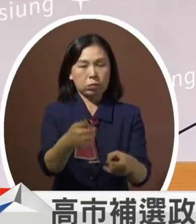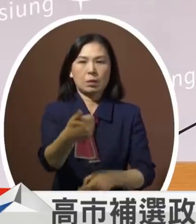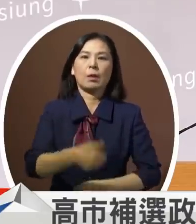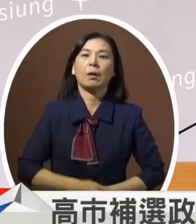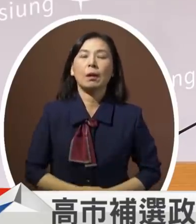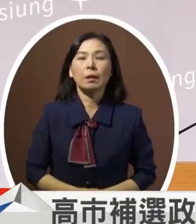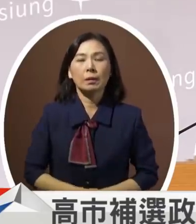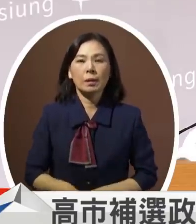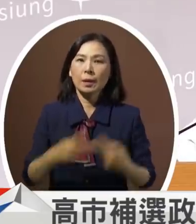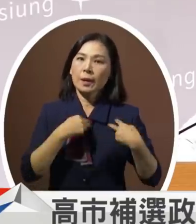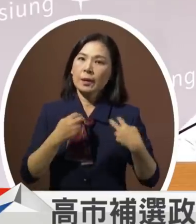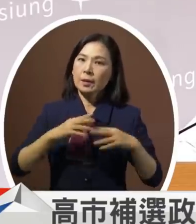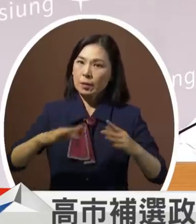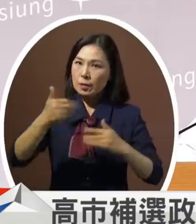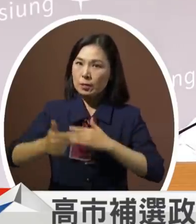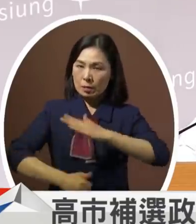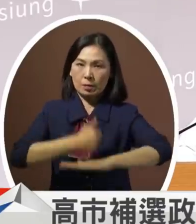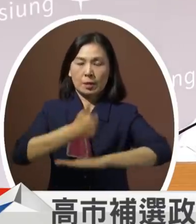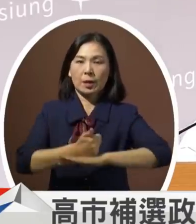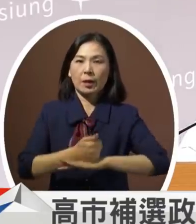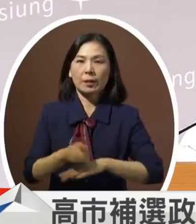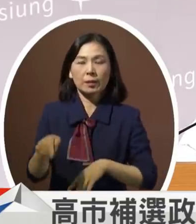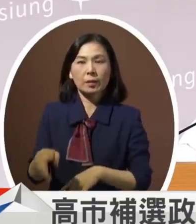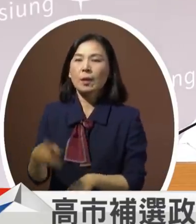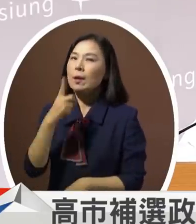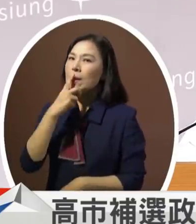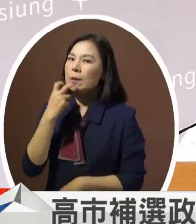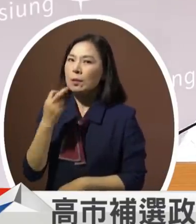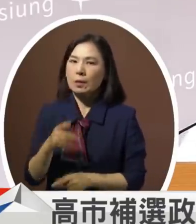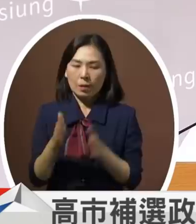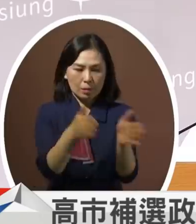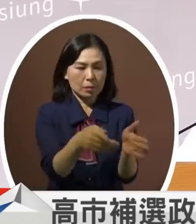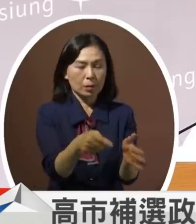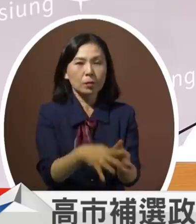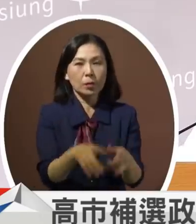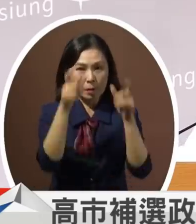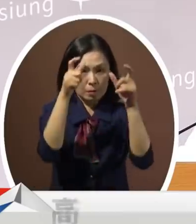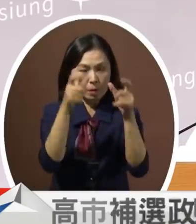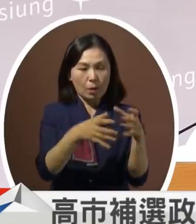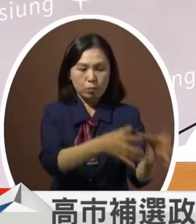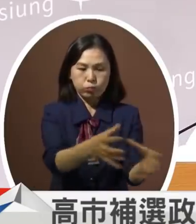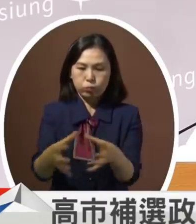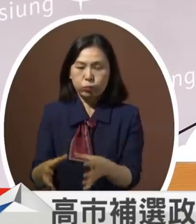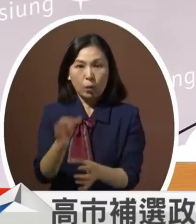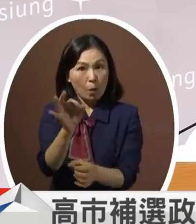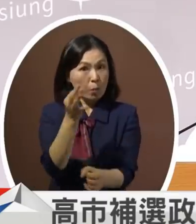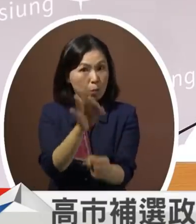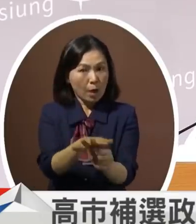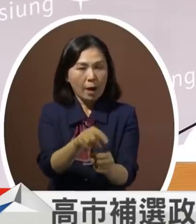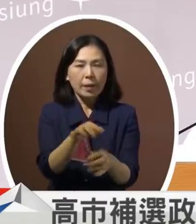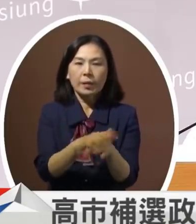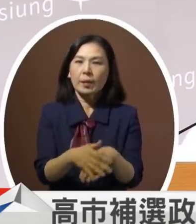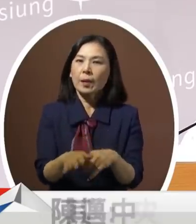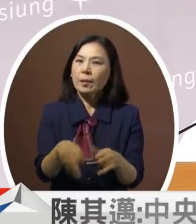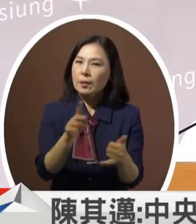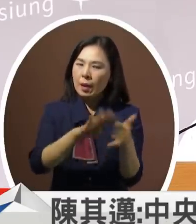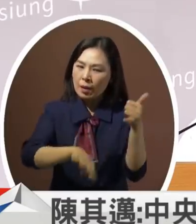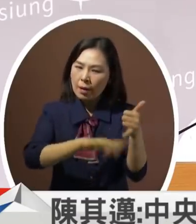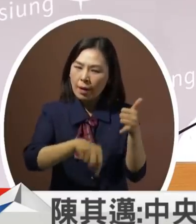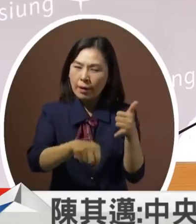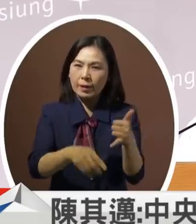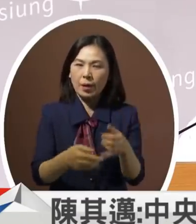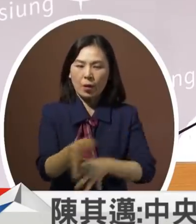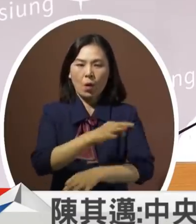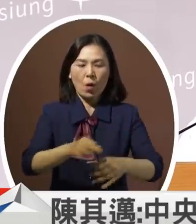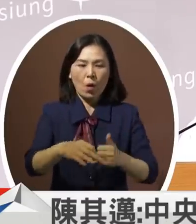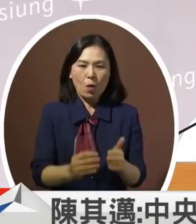后不管是对中央对于我们高雄建设的补助对高雄未来成为南台湾整个产业经济发